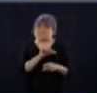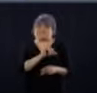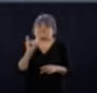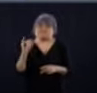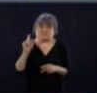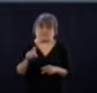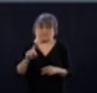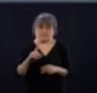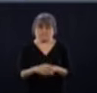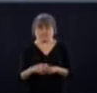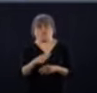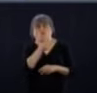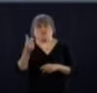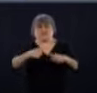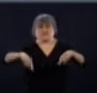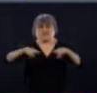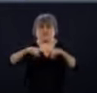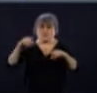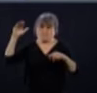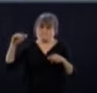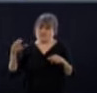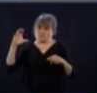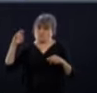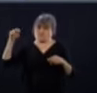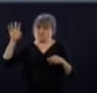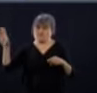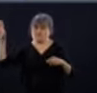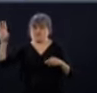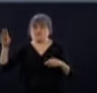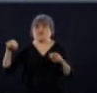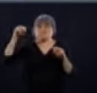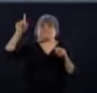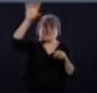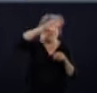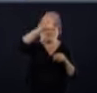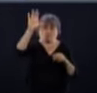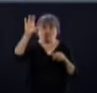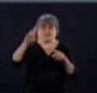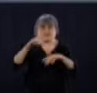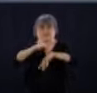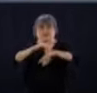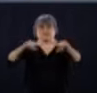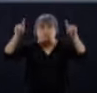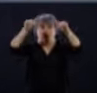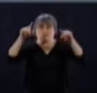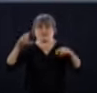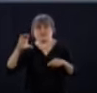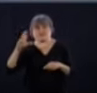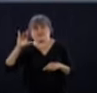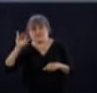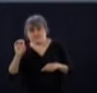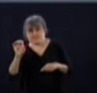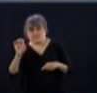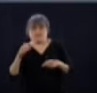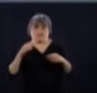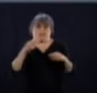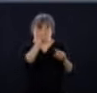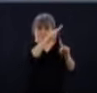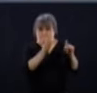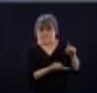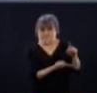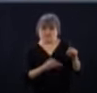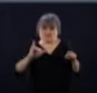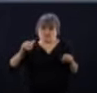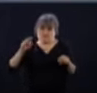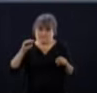-Côte-Nord, de Maingany, du Nunavik et des terres-cris de la baie de James, qui eux aussi étaient des territoires qui étaient actuellement, dont les allées et venues étaient actuellement